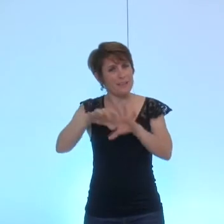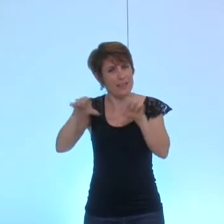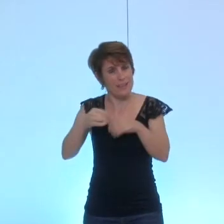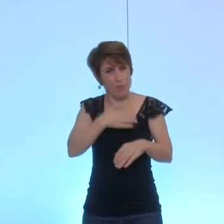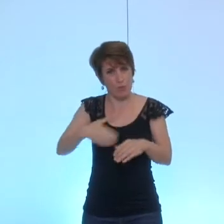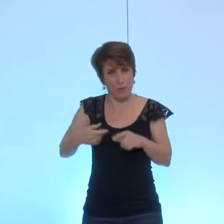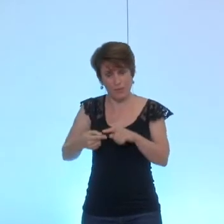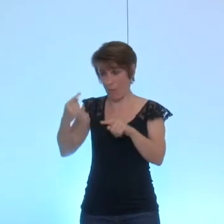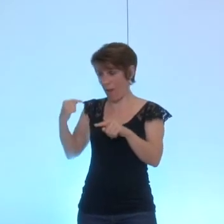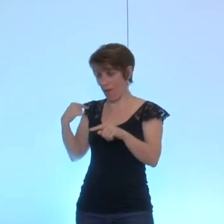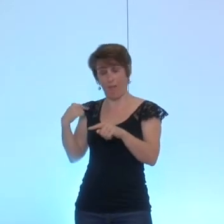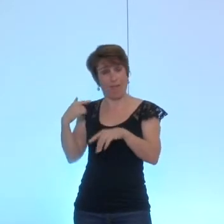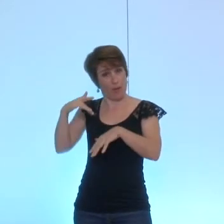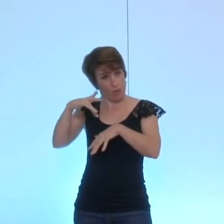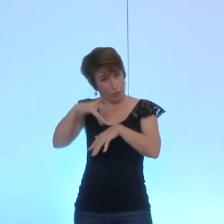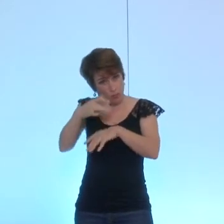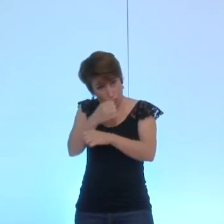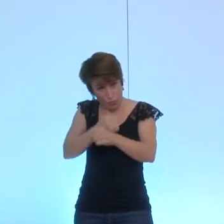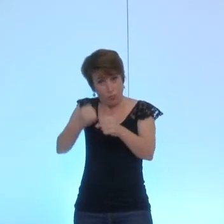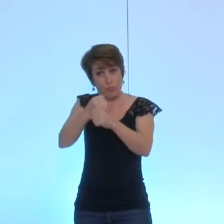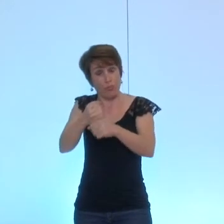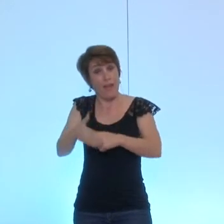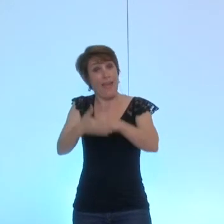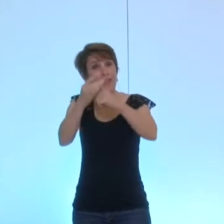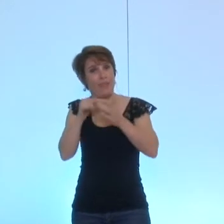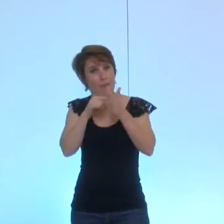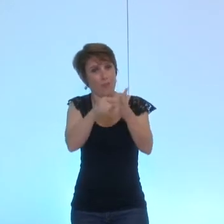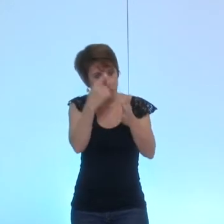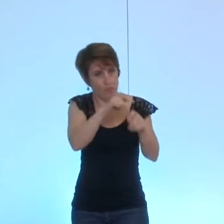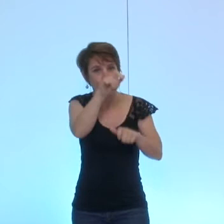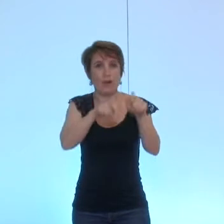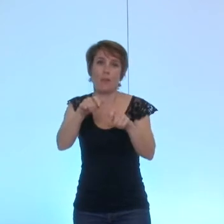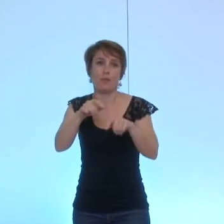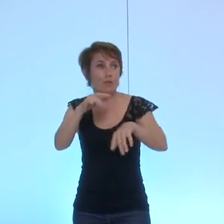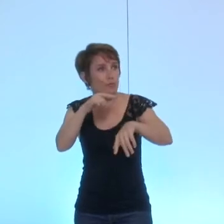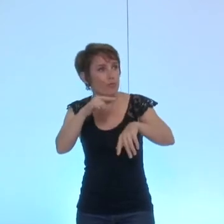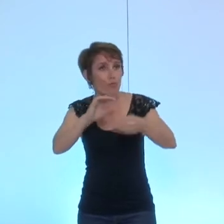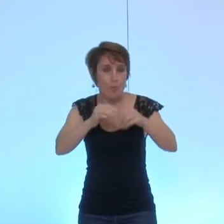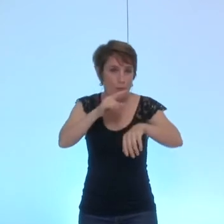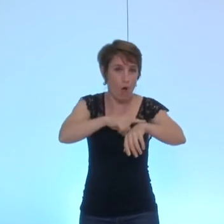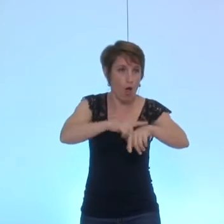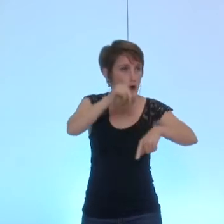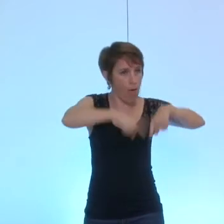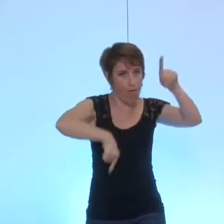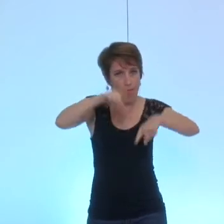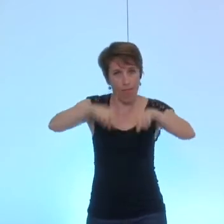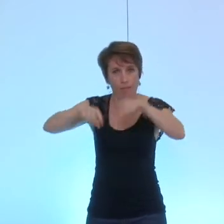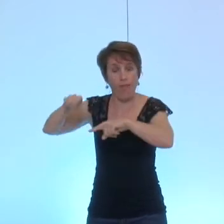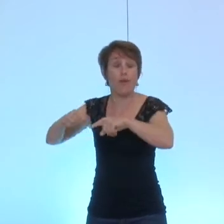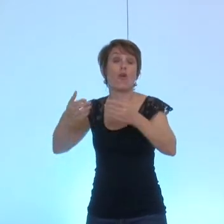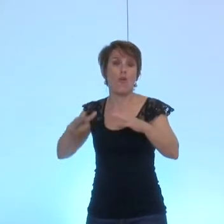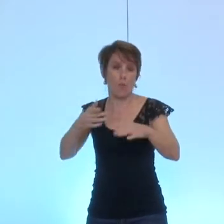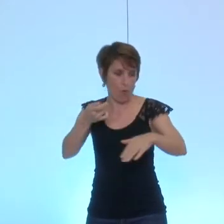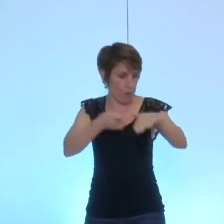une aide justement à ces personnes qui font des horaires atypiques par l'intermédiaire d'une association qui exerce à